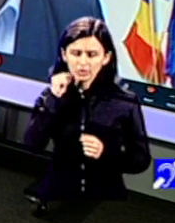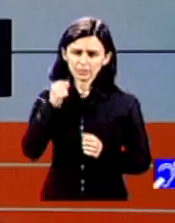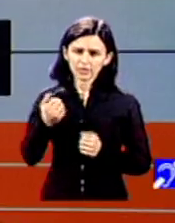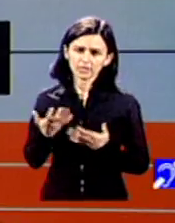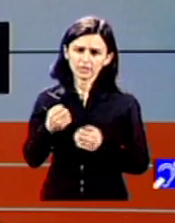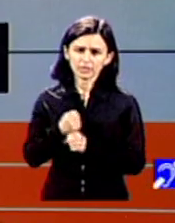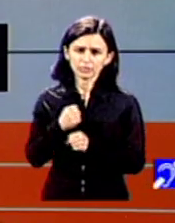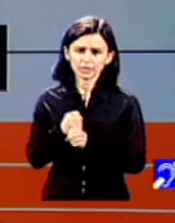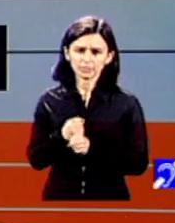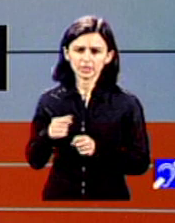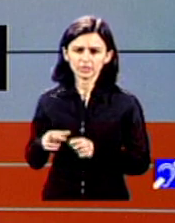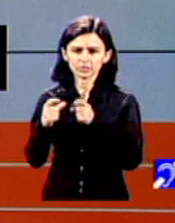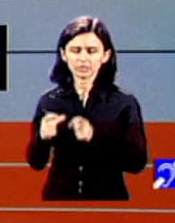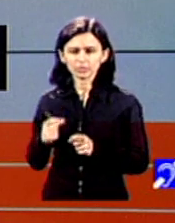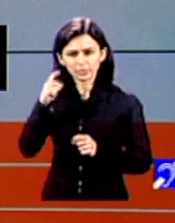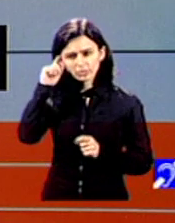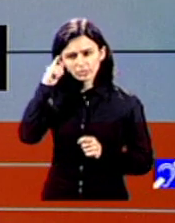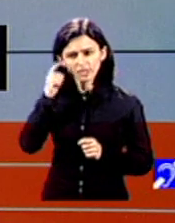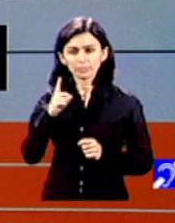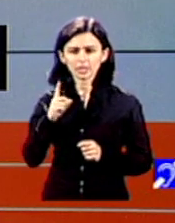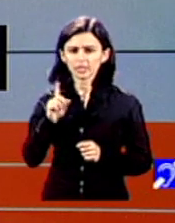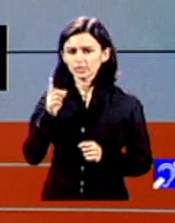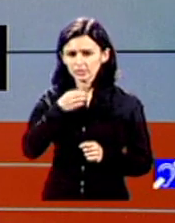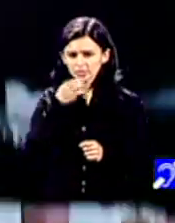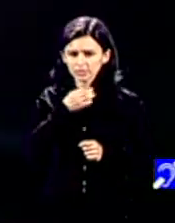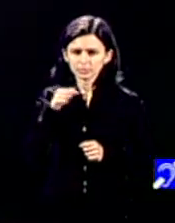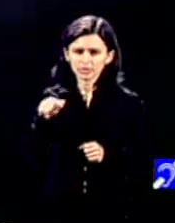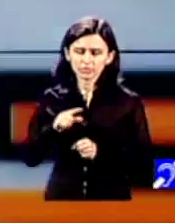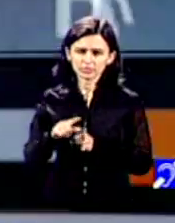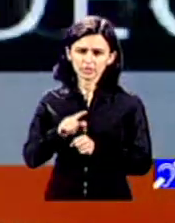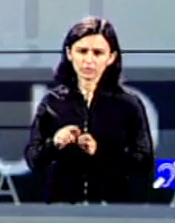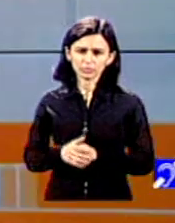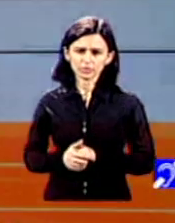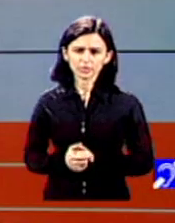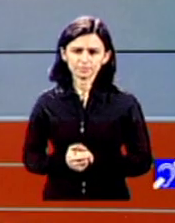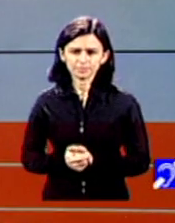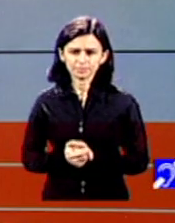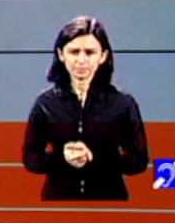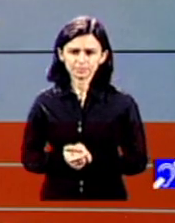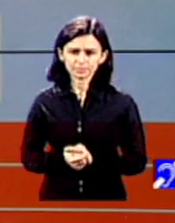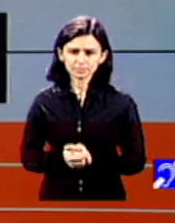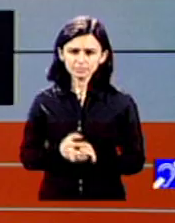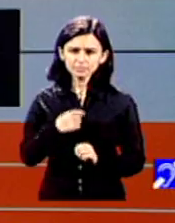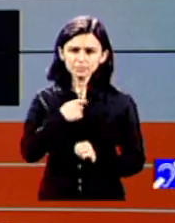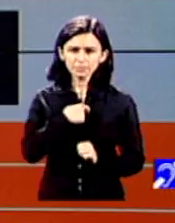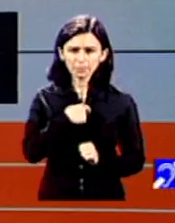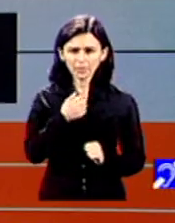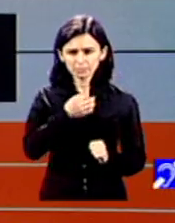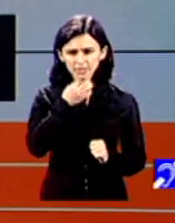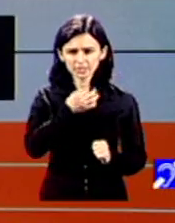știam, dar niciodată nu se spuneau astfel de lucruri. Ne puteți da, nu știu, imaginea,